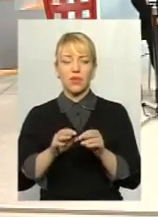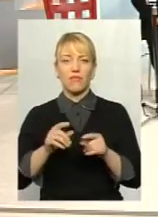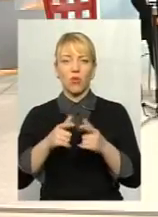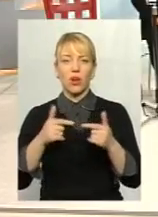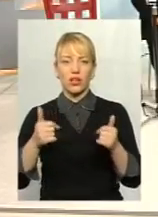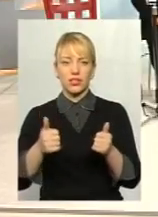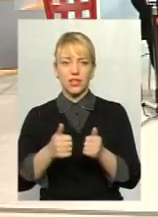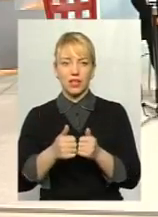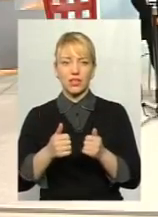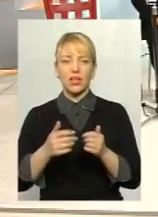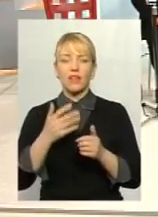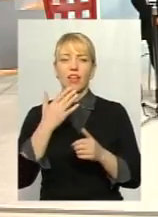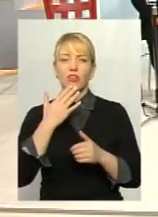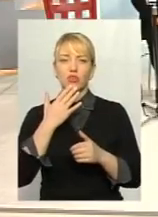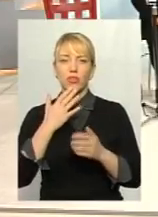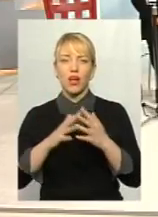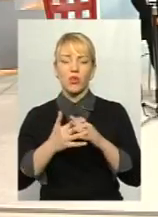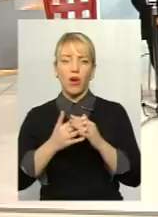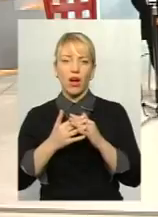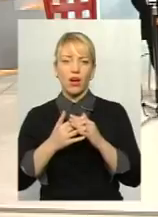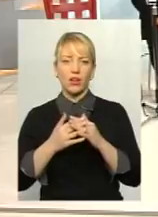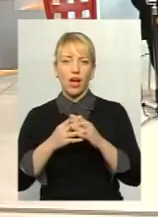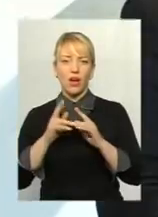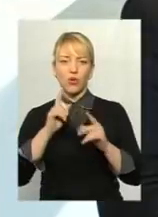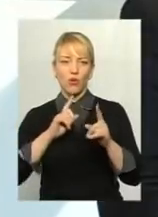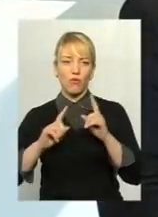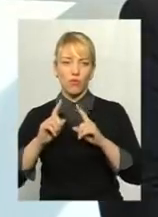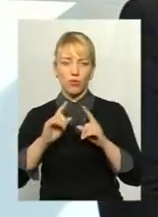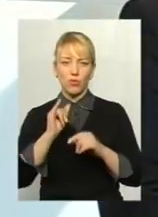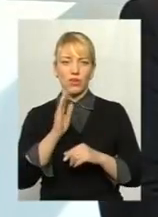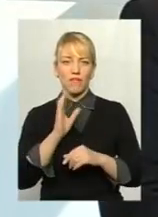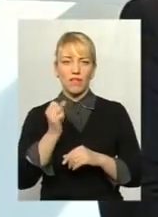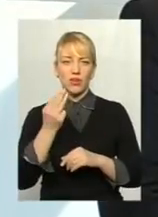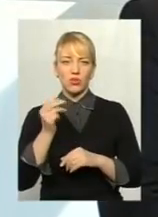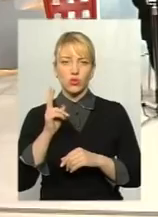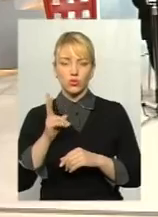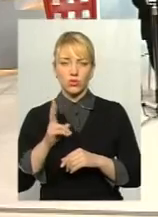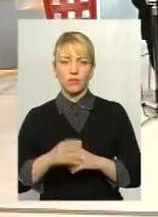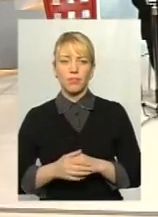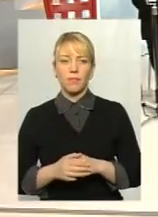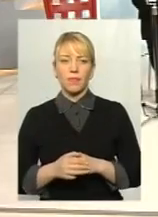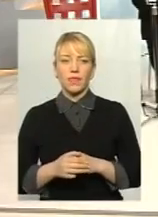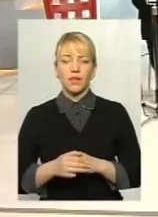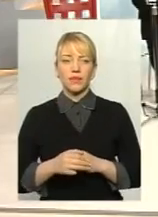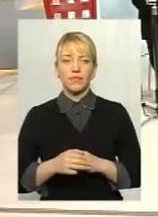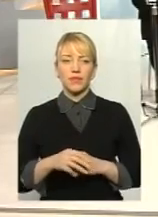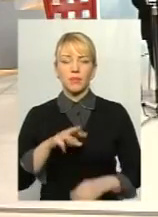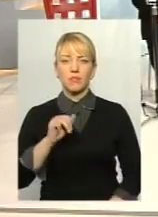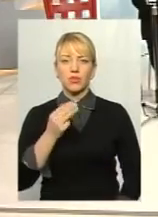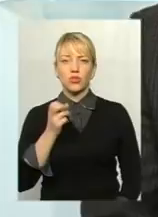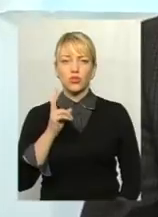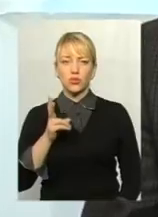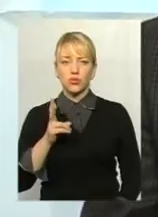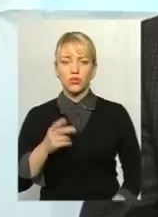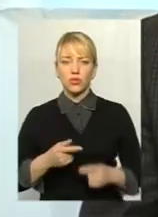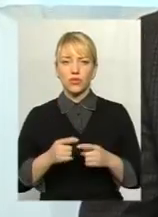форуму Сергій Петрович Івашчук, який знаходиться по праву руку від мене, по ліву руку від мене Алім Володимирович Міщук, керівник